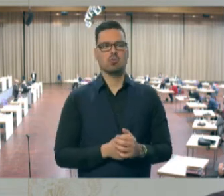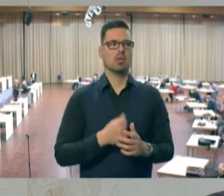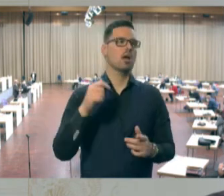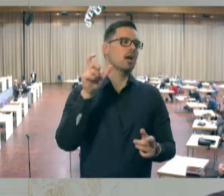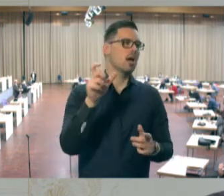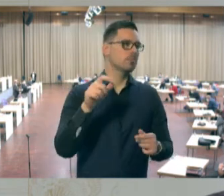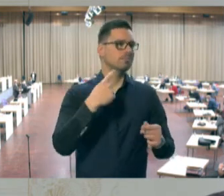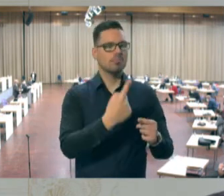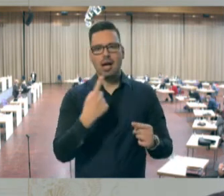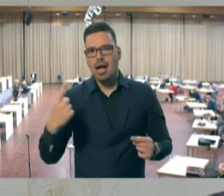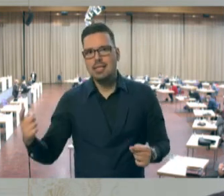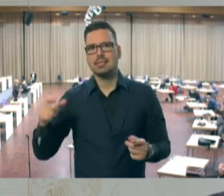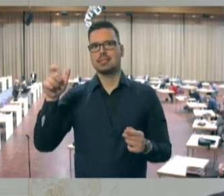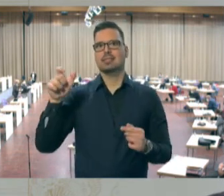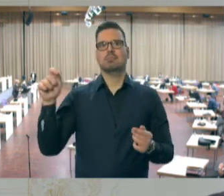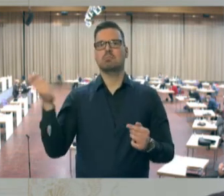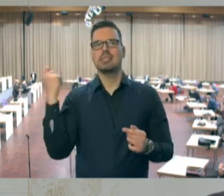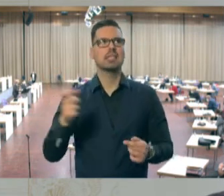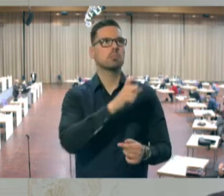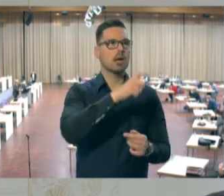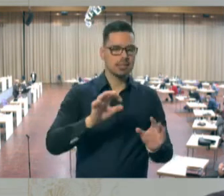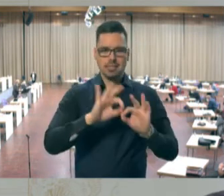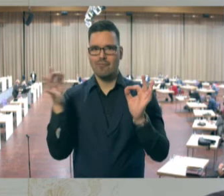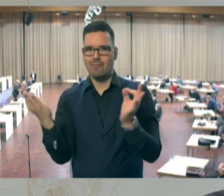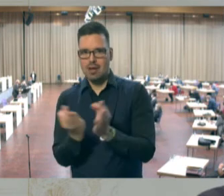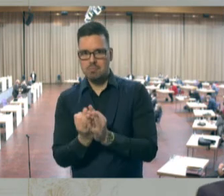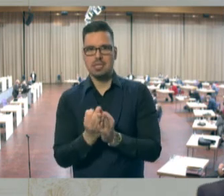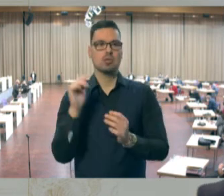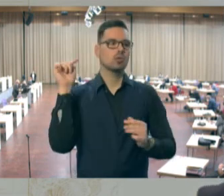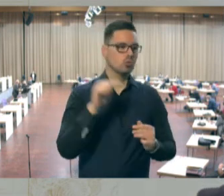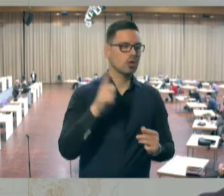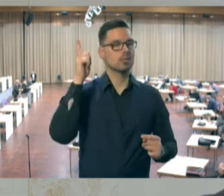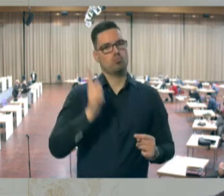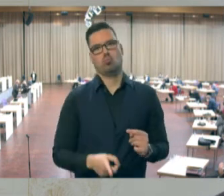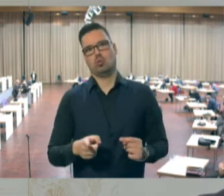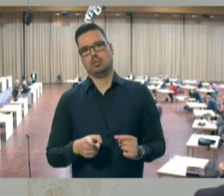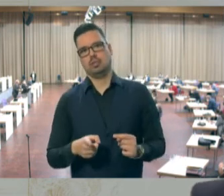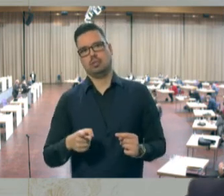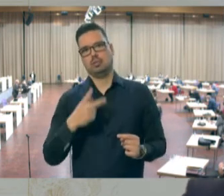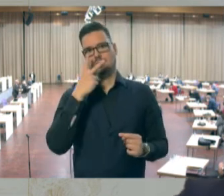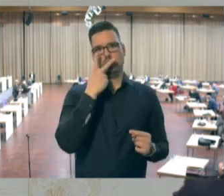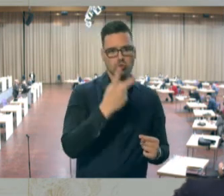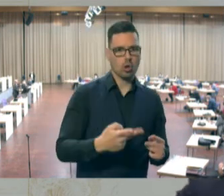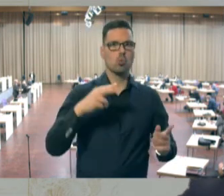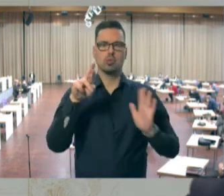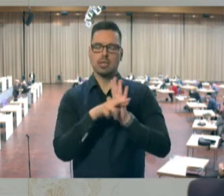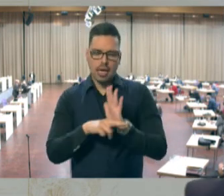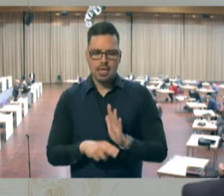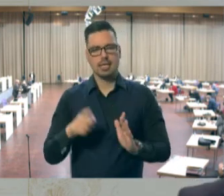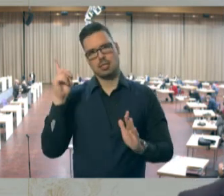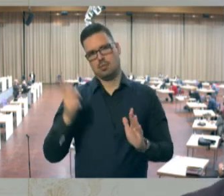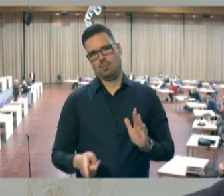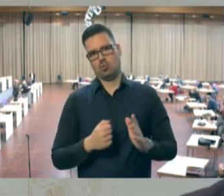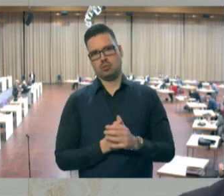Betriebe, die einzelnen Familien. Da müssen wir hinkommen. Dort muss das beachtet und geregelt werden. Und das